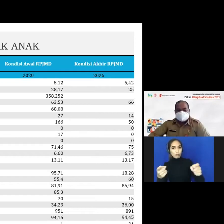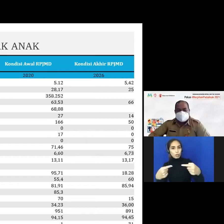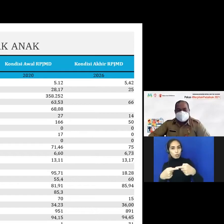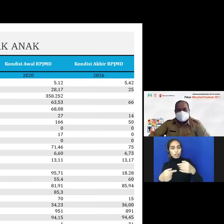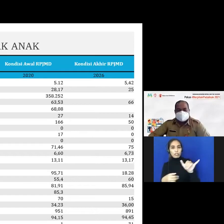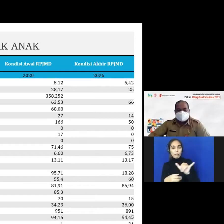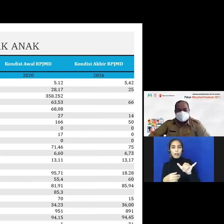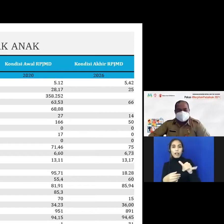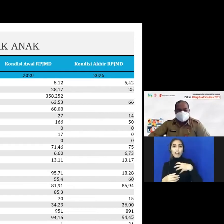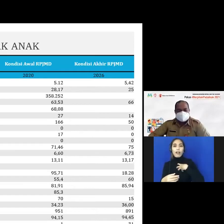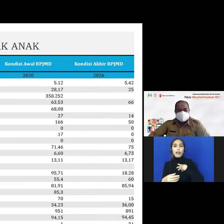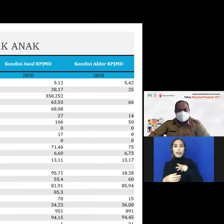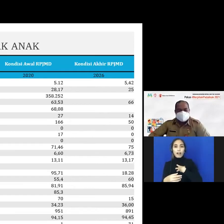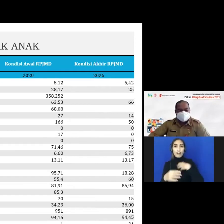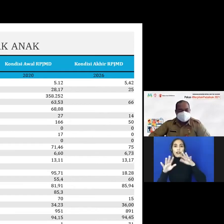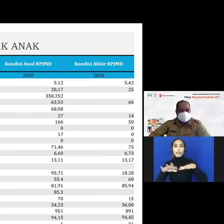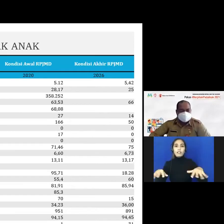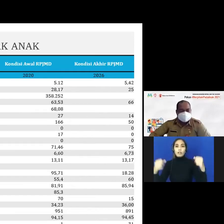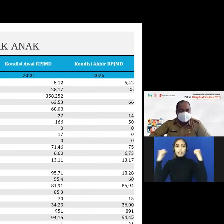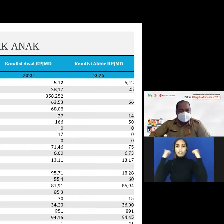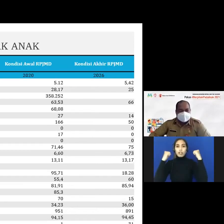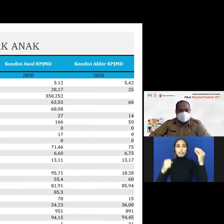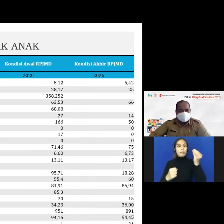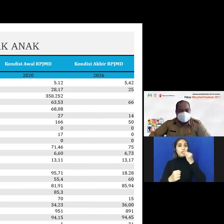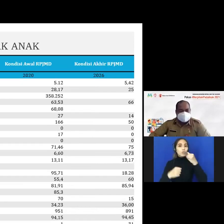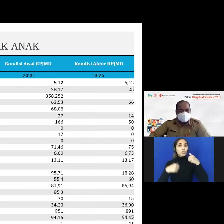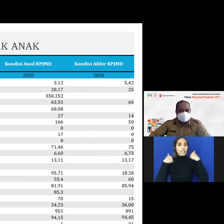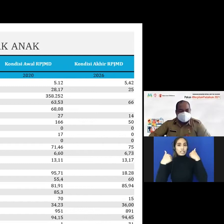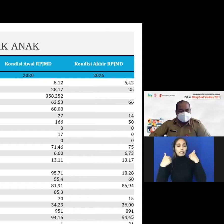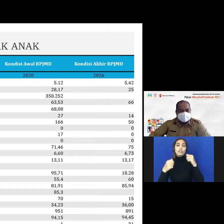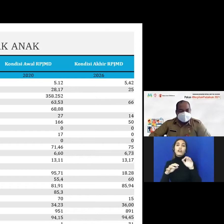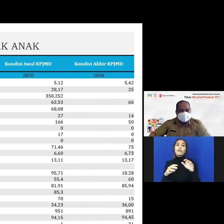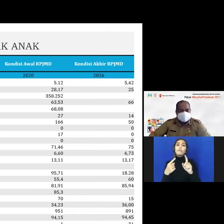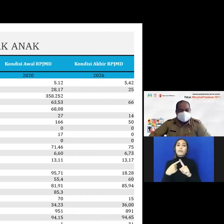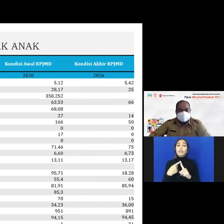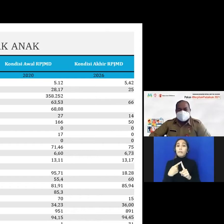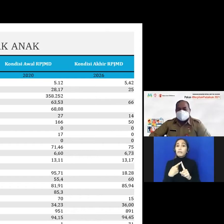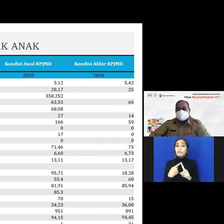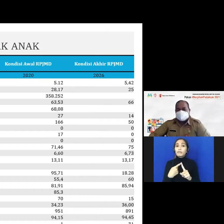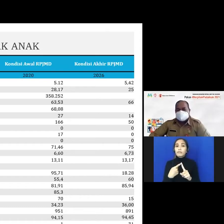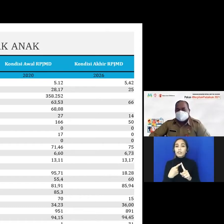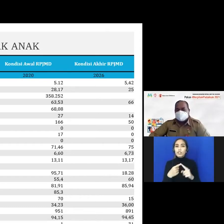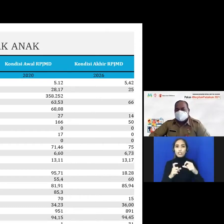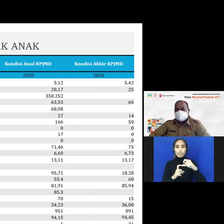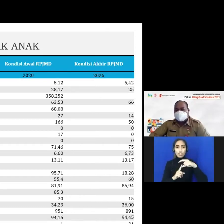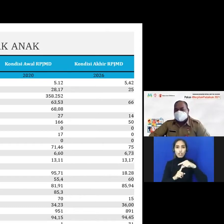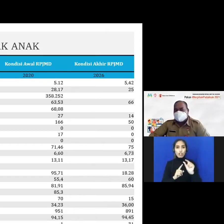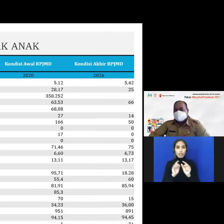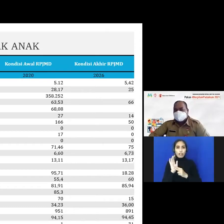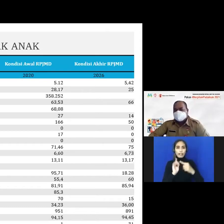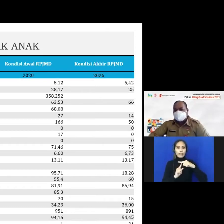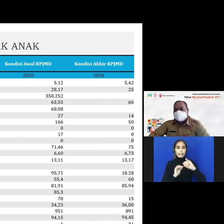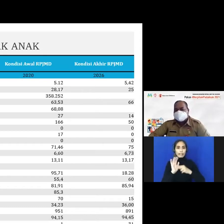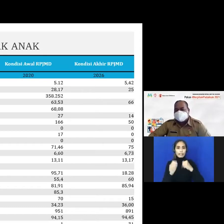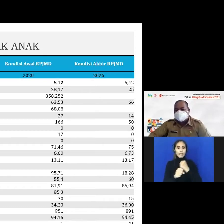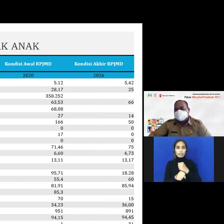hak anak dan kesehatan bapun nutrisi anak yang pertama stunting kondisi saat ini